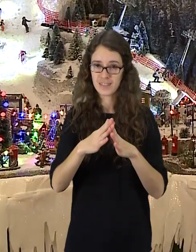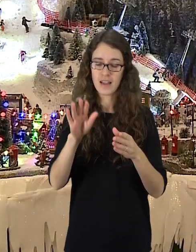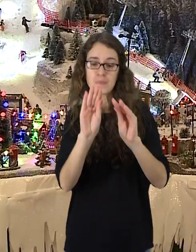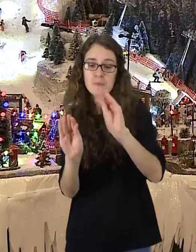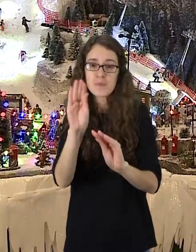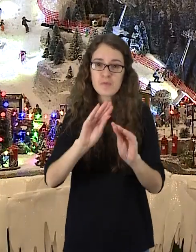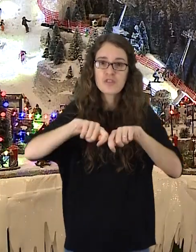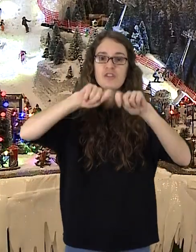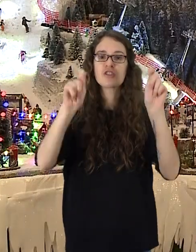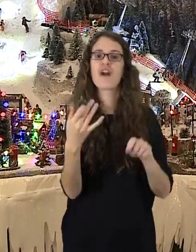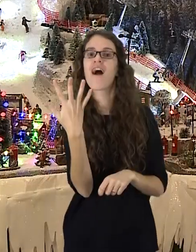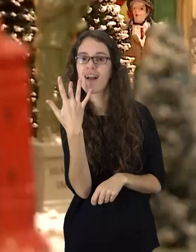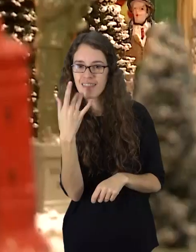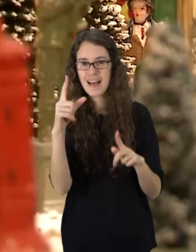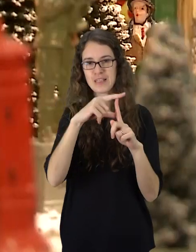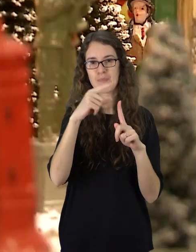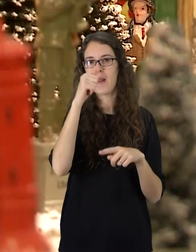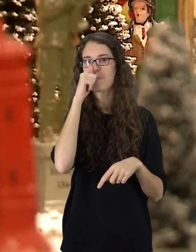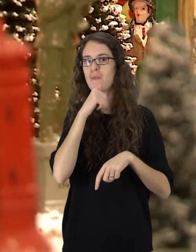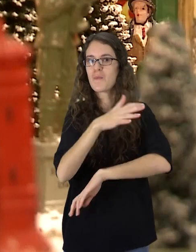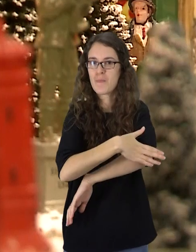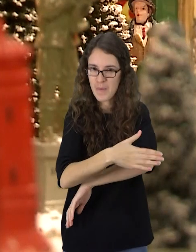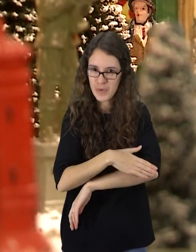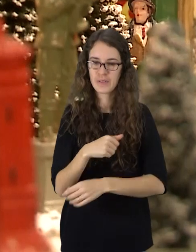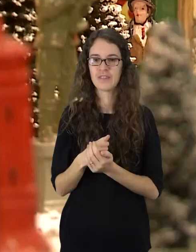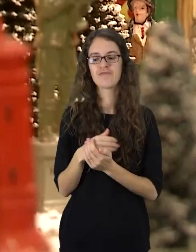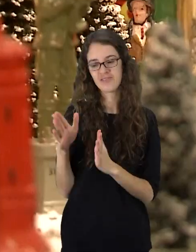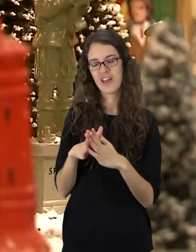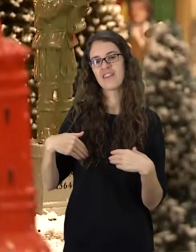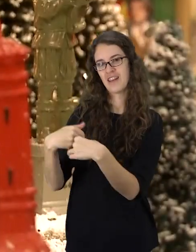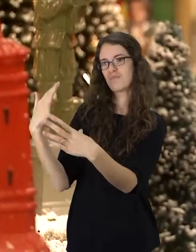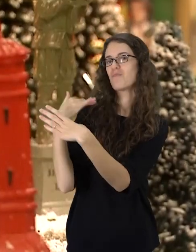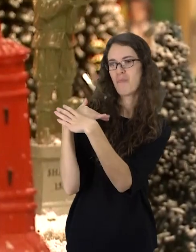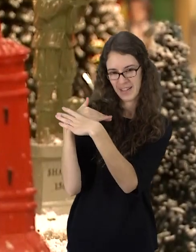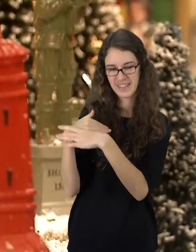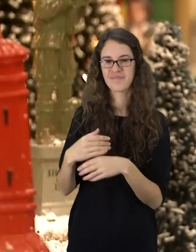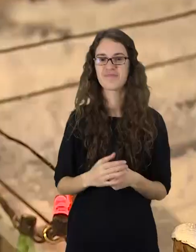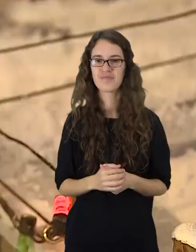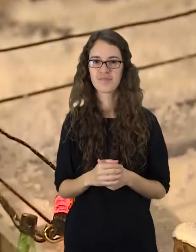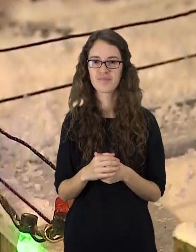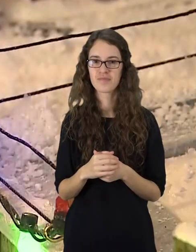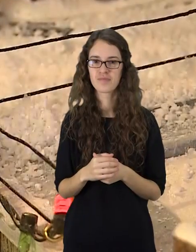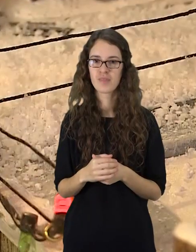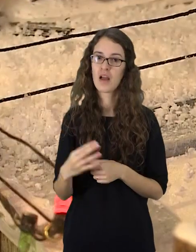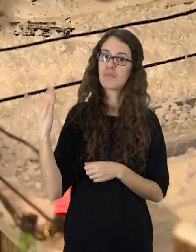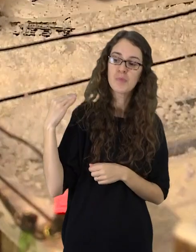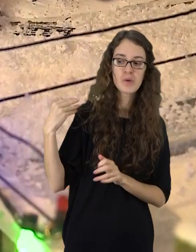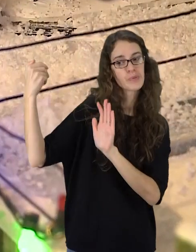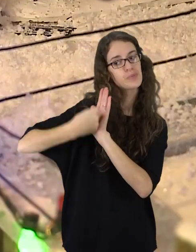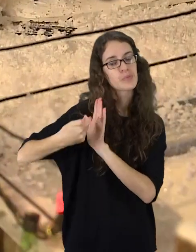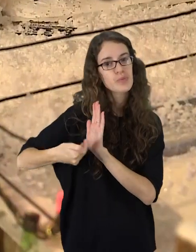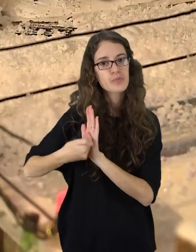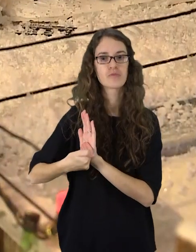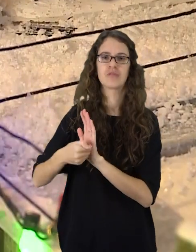pradėjo kurti dar spalio pabaigoje. Idėjų nestokujančiai moterį į pagalbą, kaip ir kas kart su skubo šeima. Vienio dalinos į patarimais,